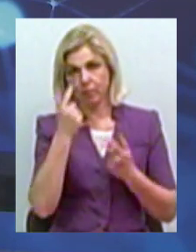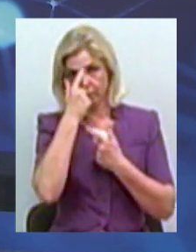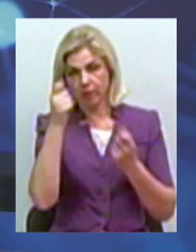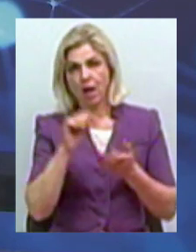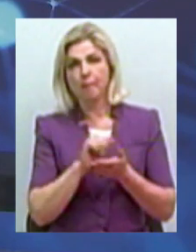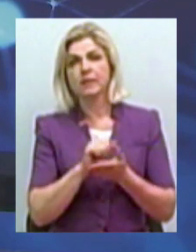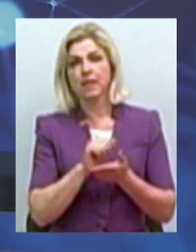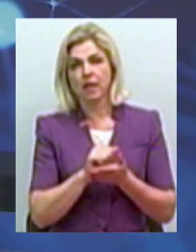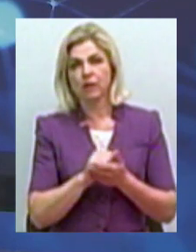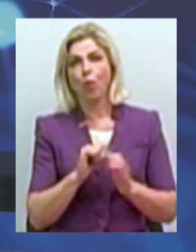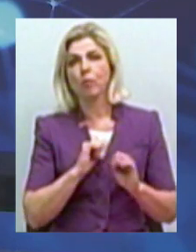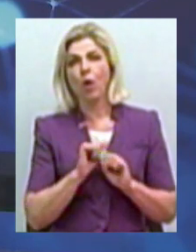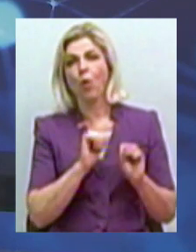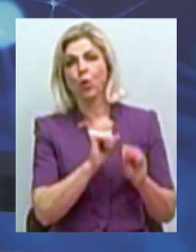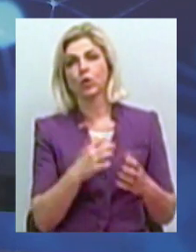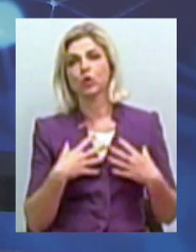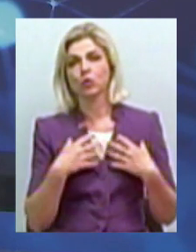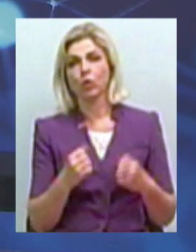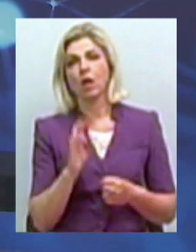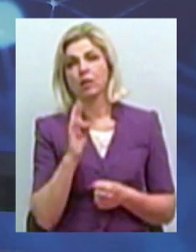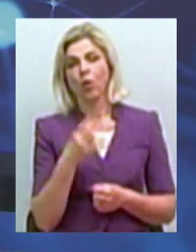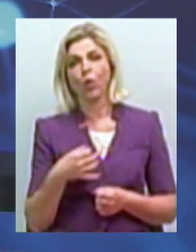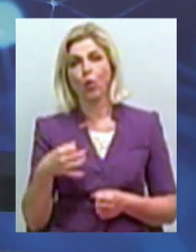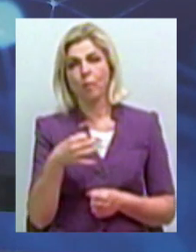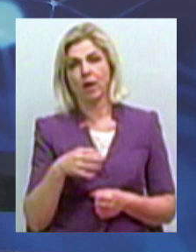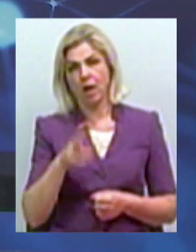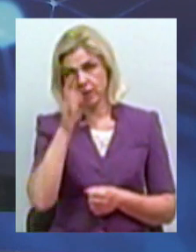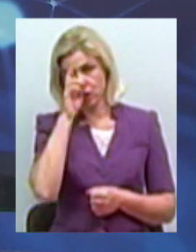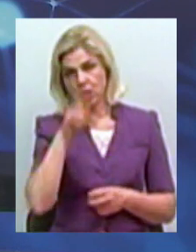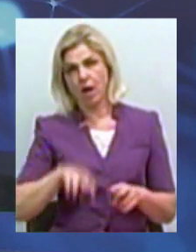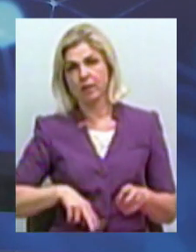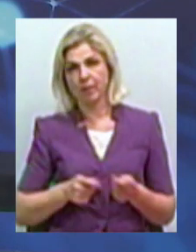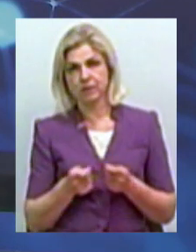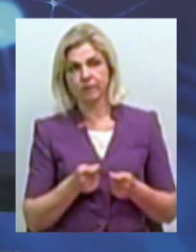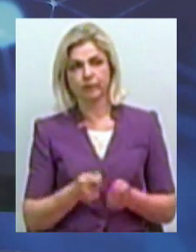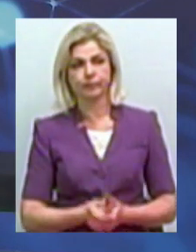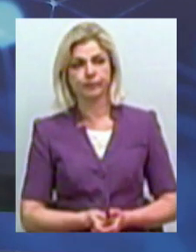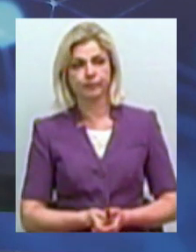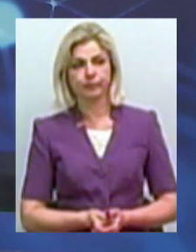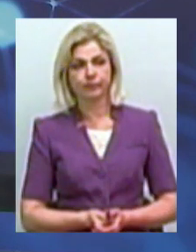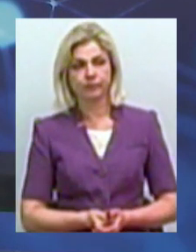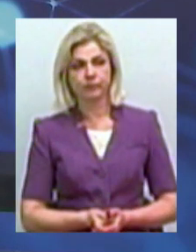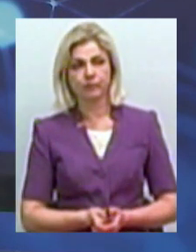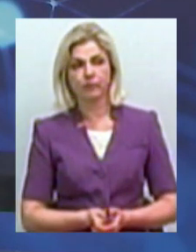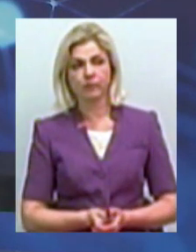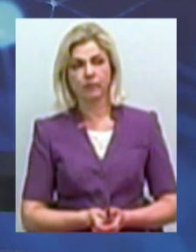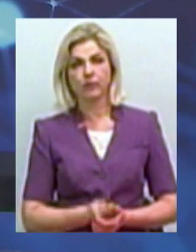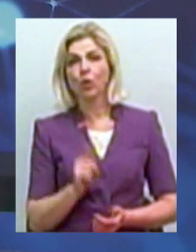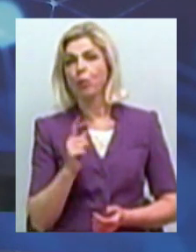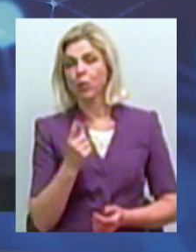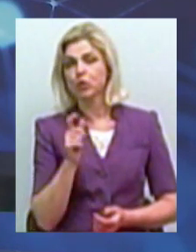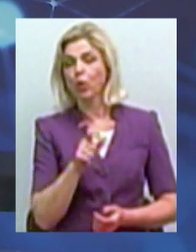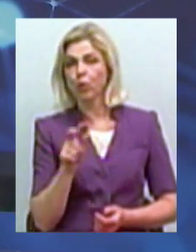-секретар управління охорони здоров'я Миколаївської обласної державної адміністрації Юрій Багрянцев. Чому люди або